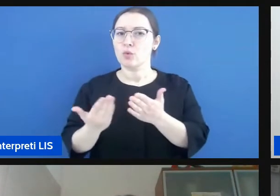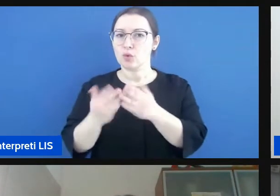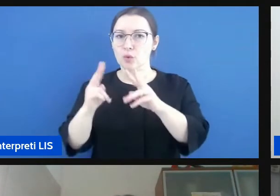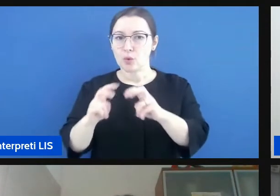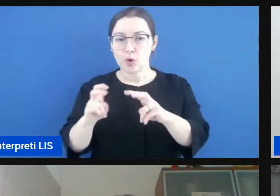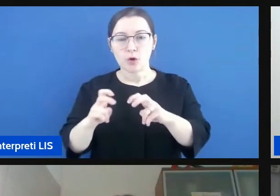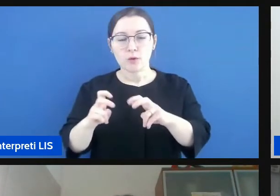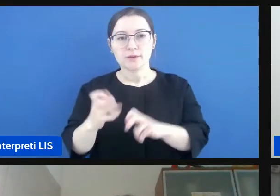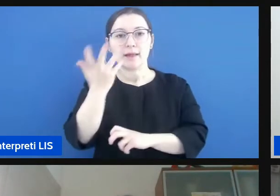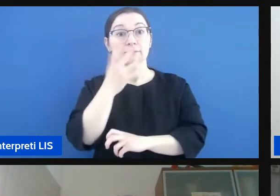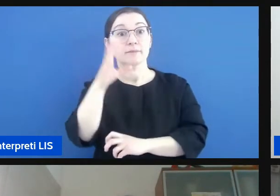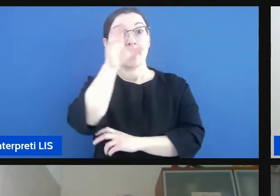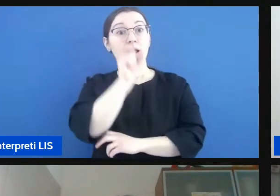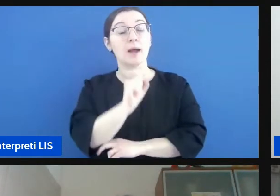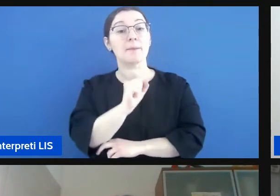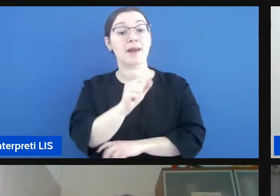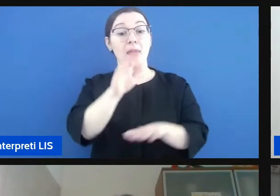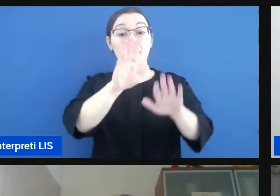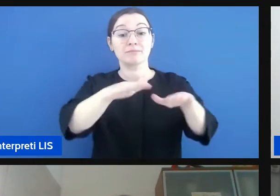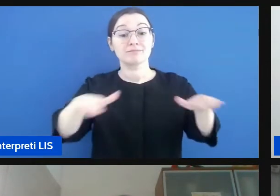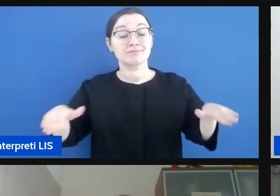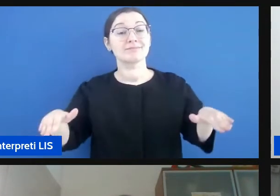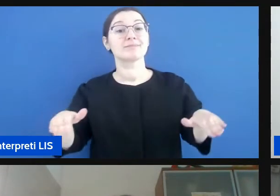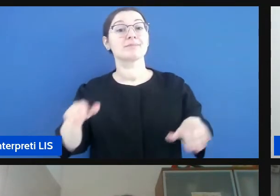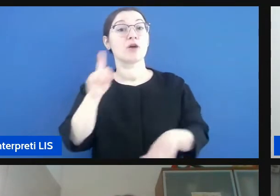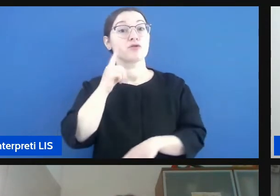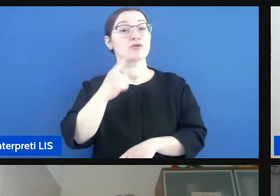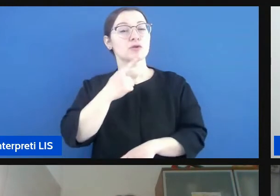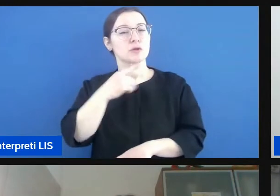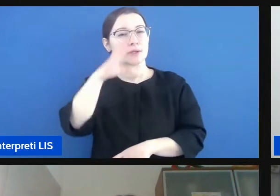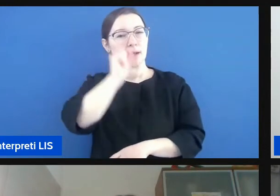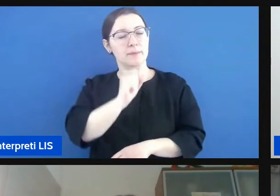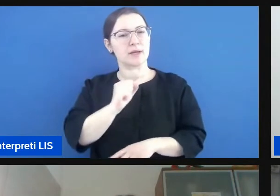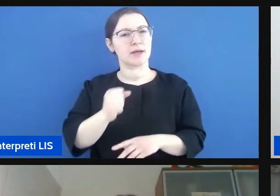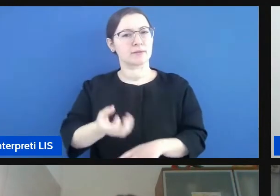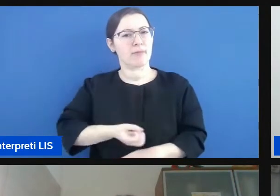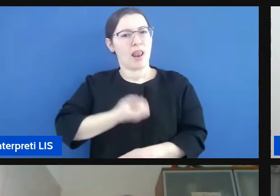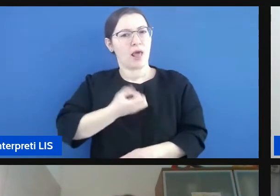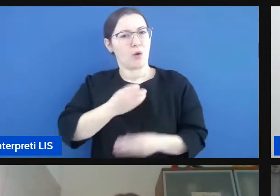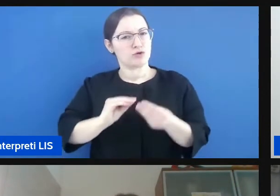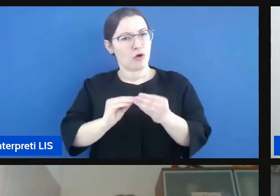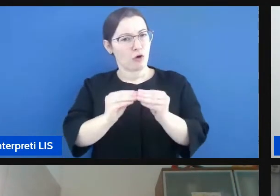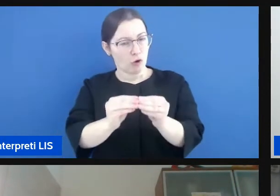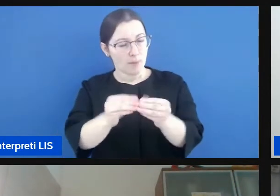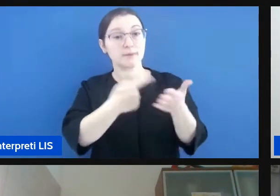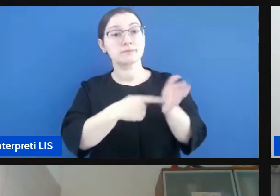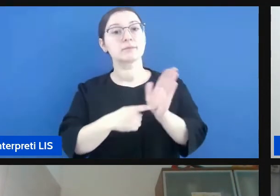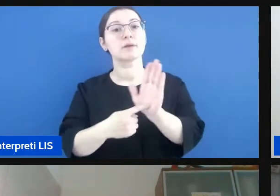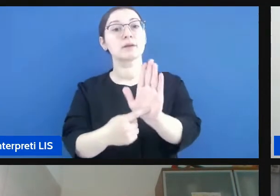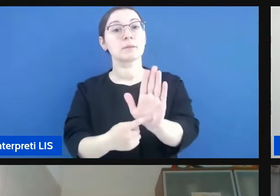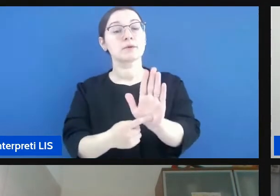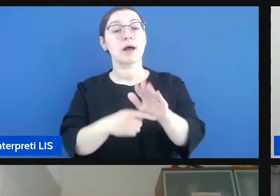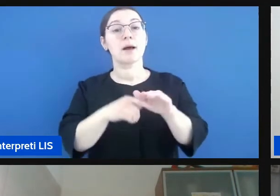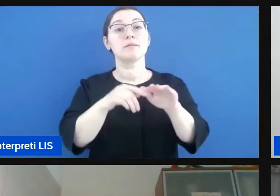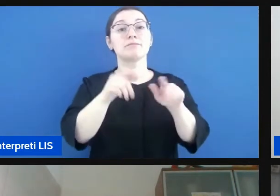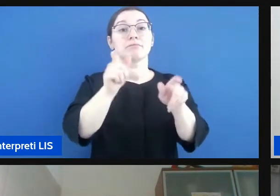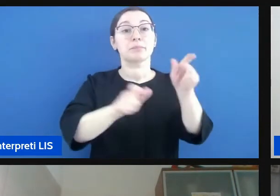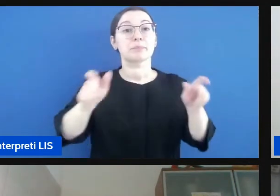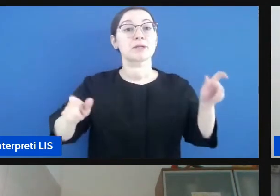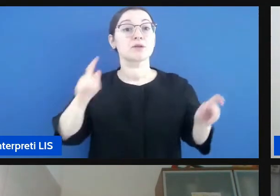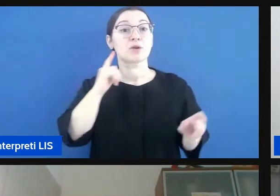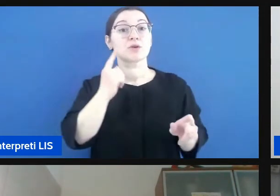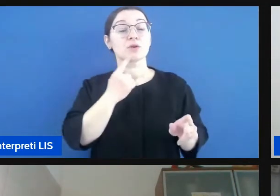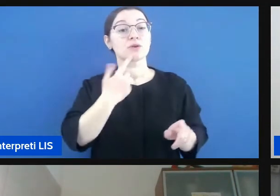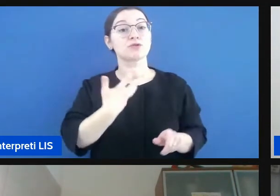abilità linguistiche delle persone sorde hanno dimostrato che appunto le persone sorde come è stato detto anche più volte hanno